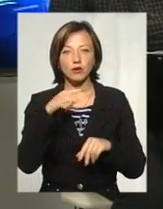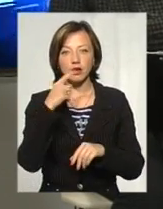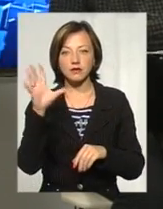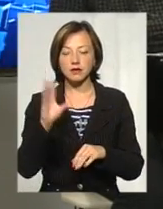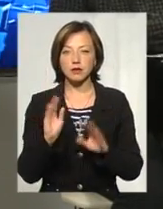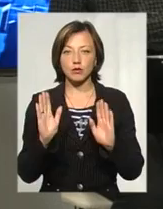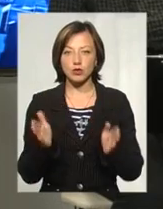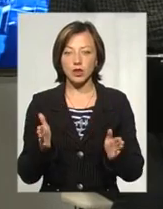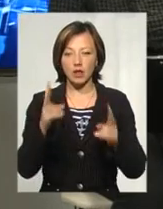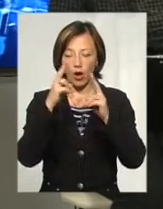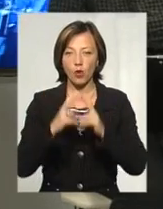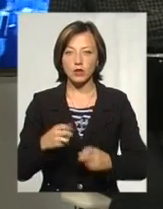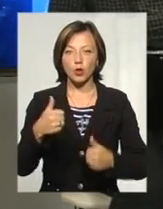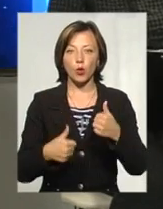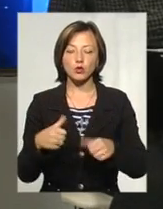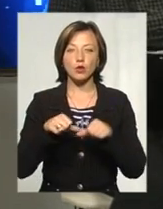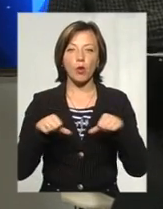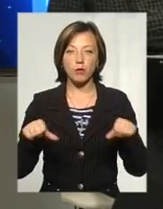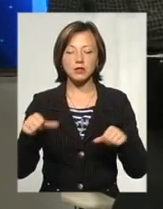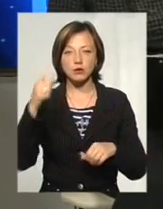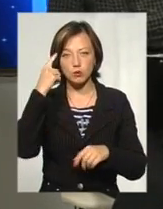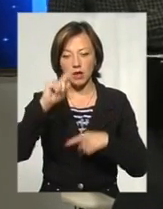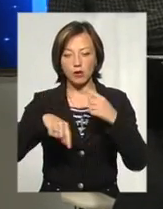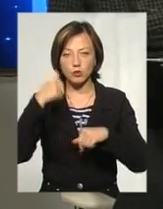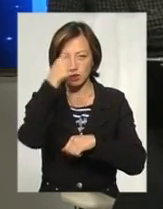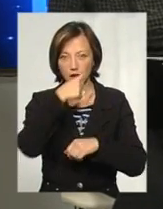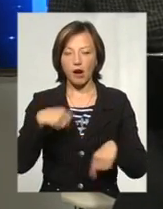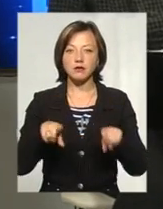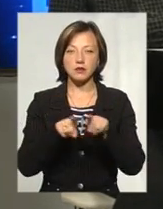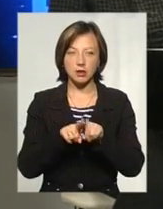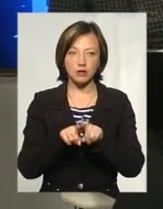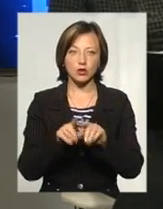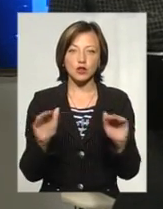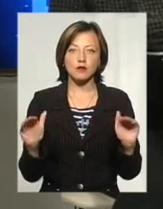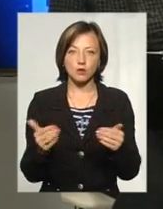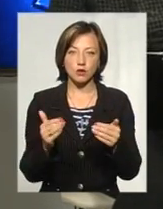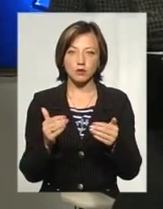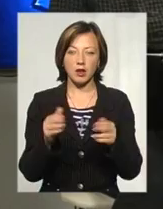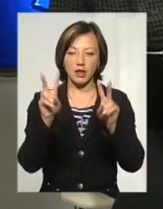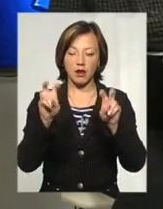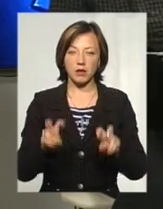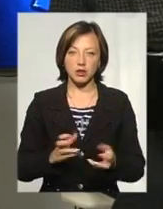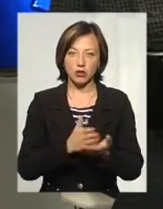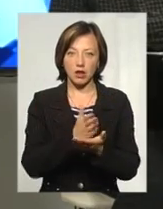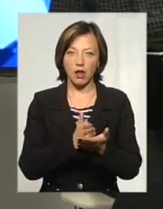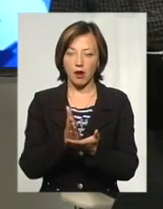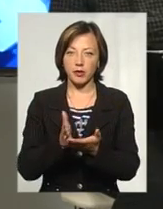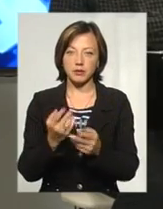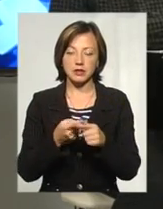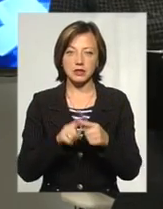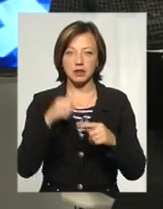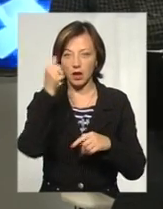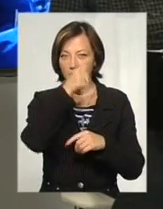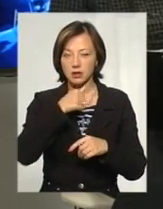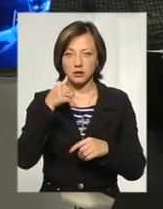все на розгляд конкурсної комісії. Я думаю, що наступний рік ми все-таки звузимо тематичні напрямки проєкту, тому що цей рік